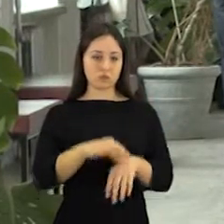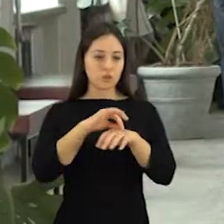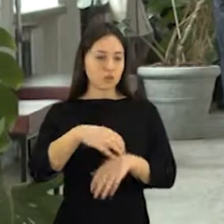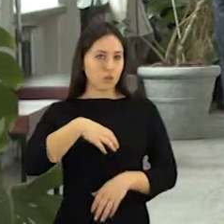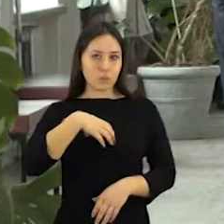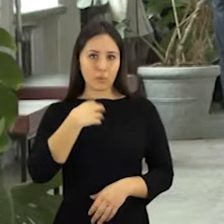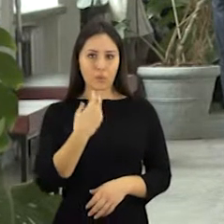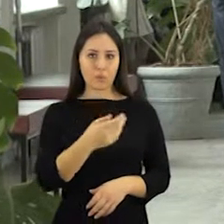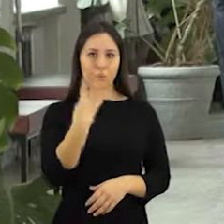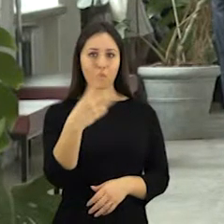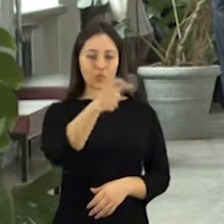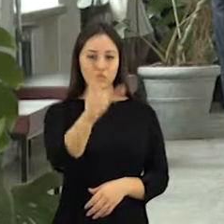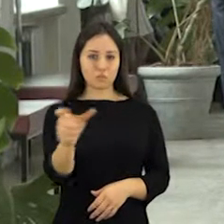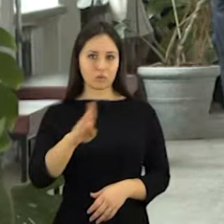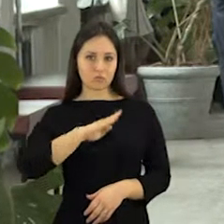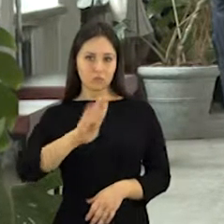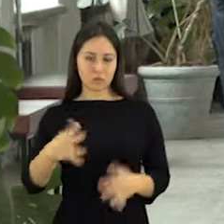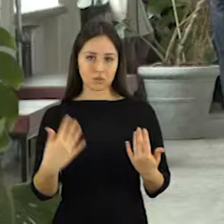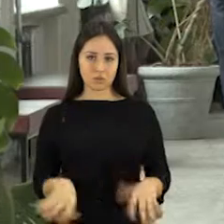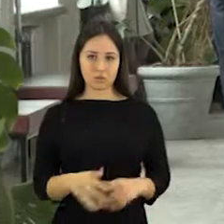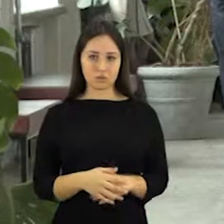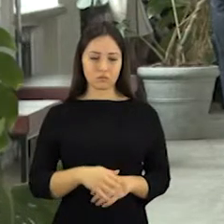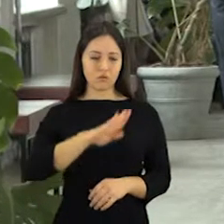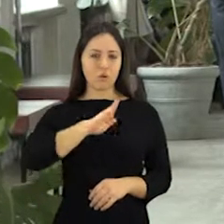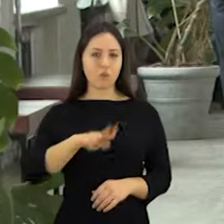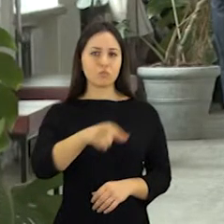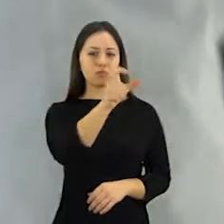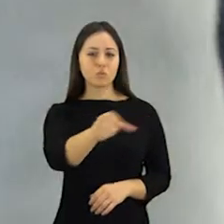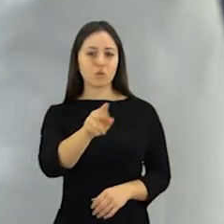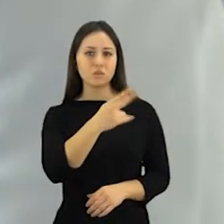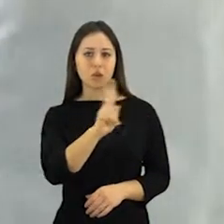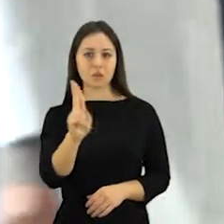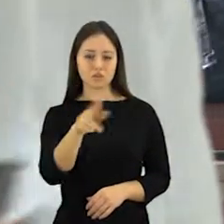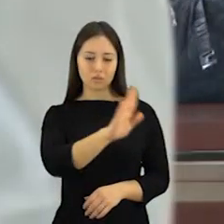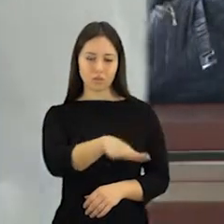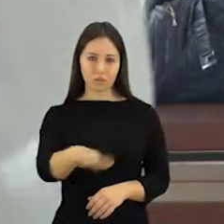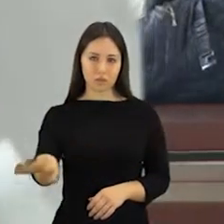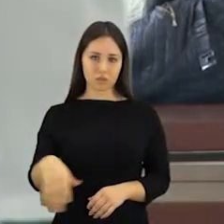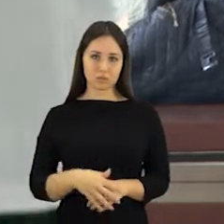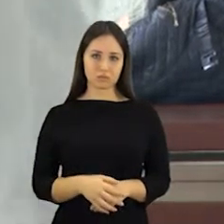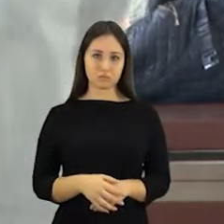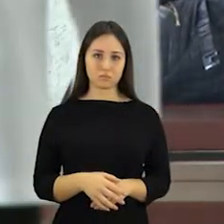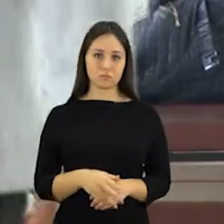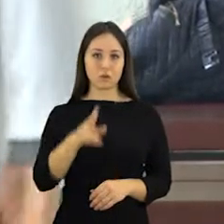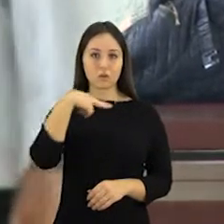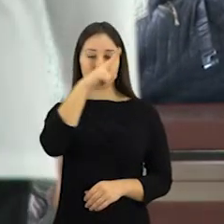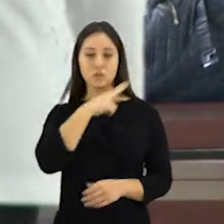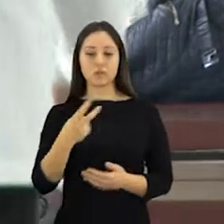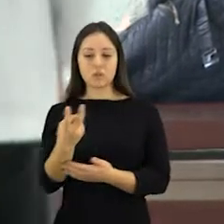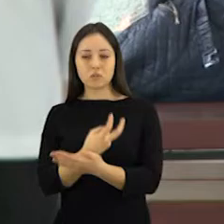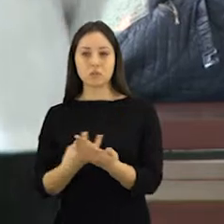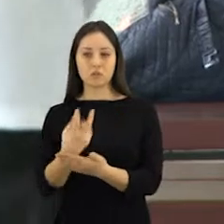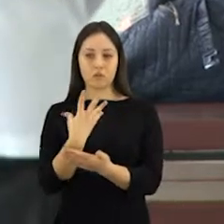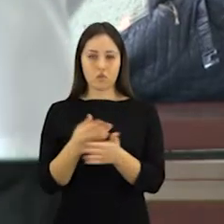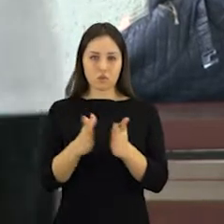keliantį lygą jau nusinešė keturias gyvybės. Visi mirusieji vaikai, kurių vyriausia jam vos septynėri metai. Pranešimų apie mirtinus